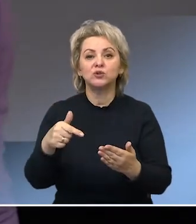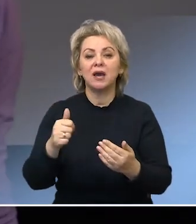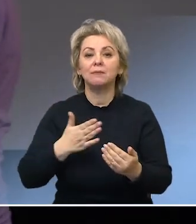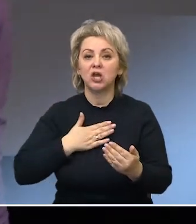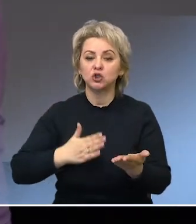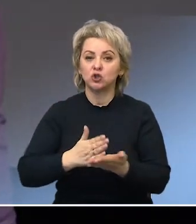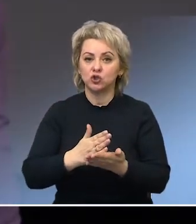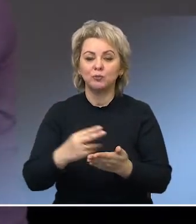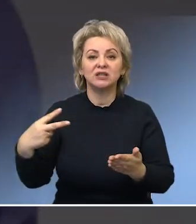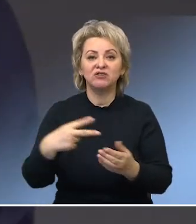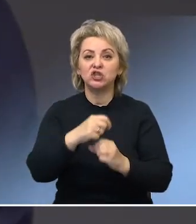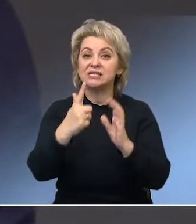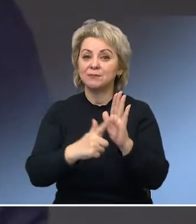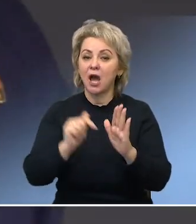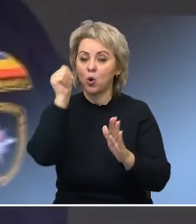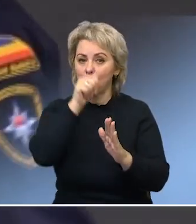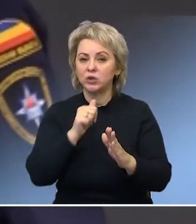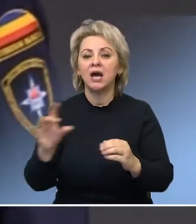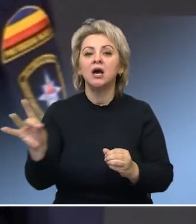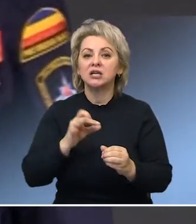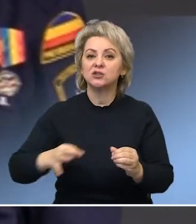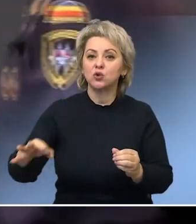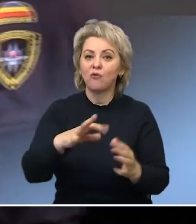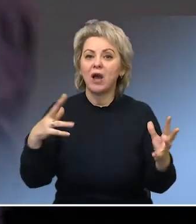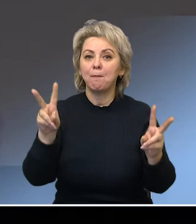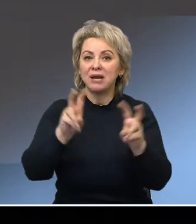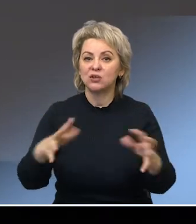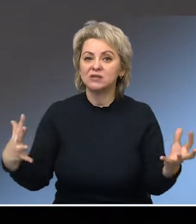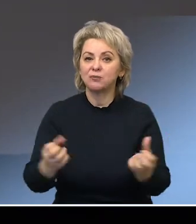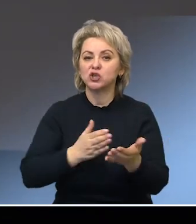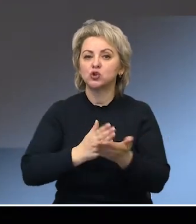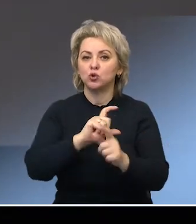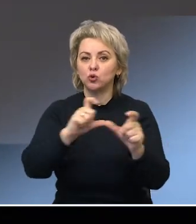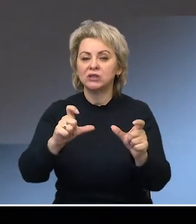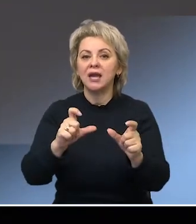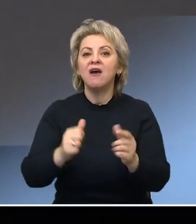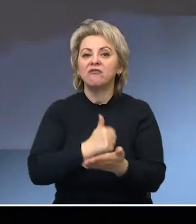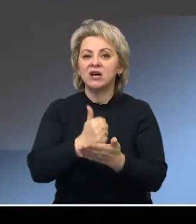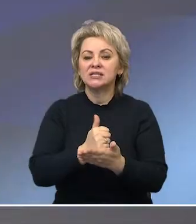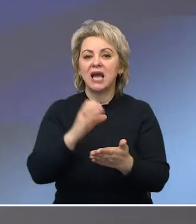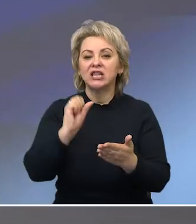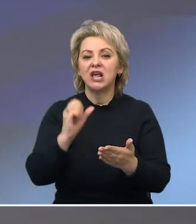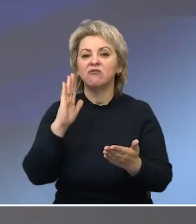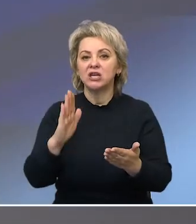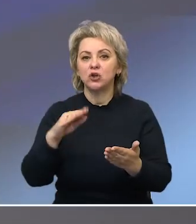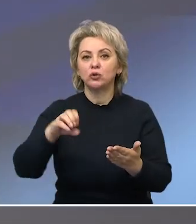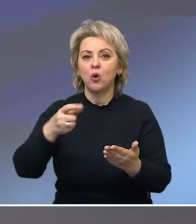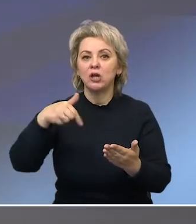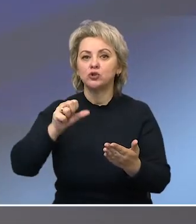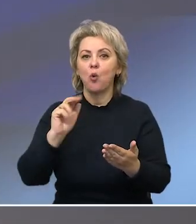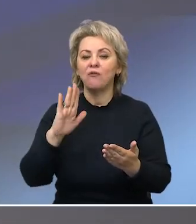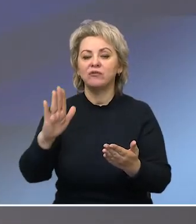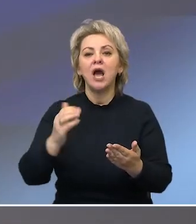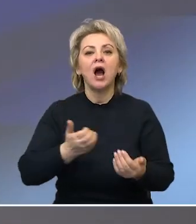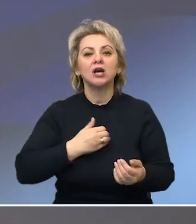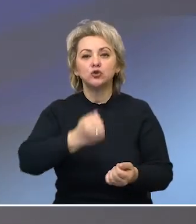2017 года Ростовскую областную поисково-спасательную службу возглавляет Александр Владимирович Толочков. Хочу поблагодарить